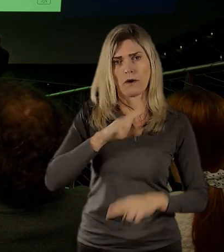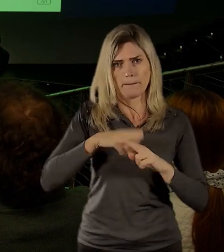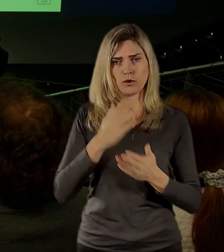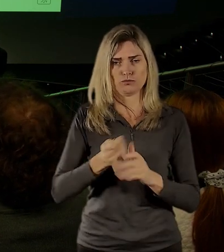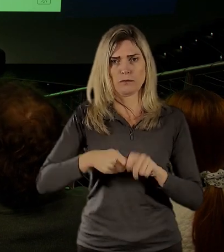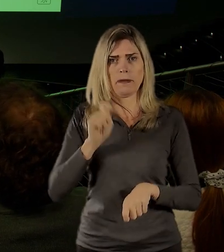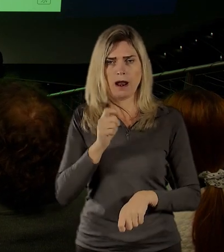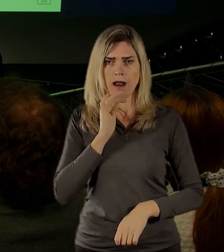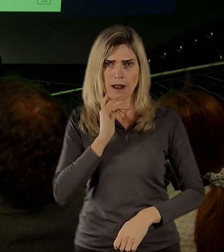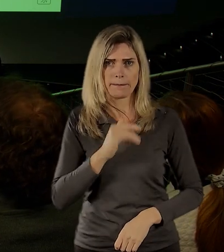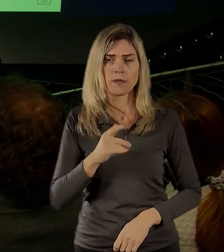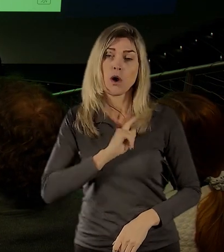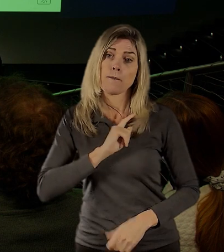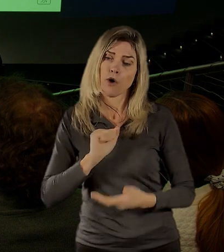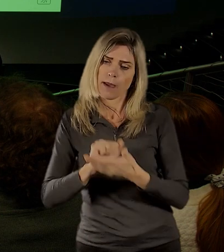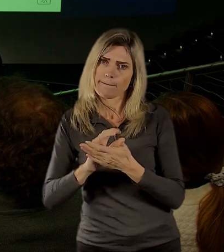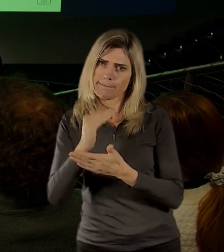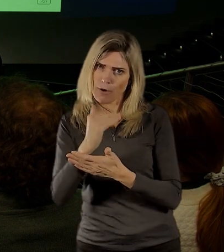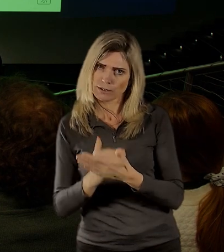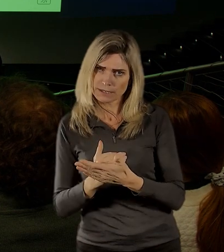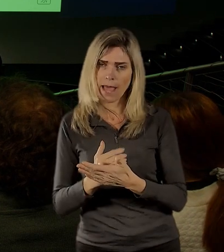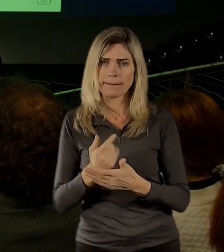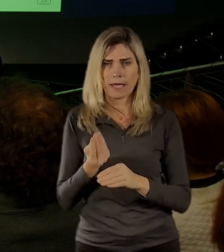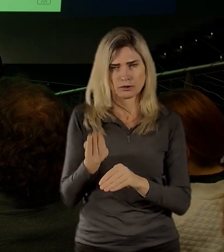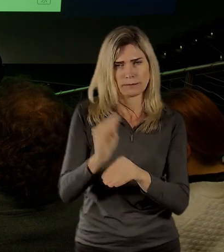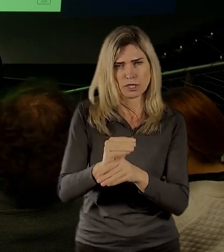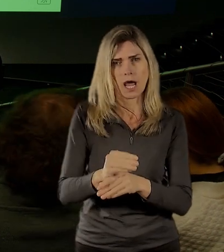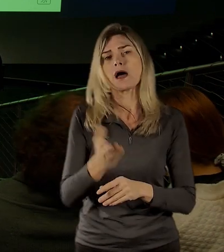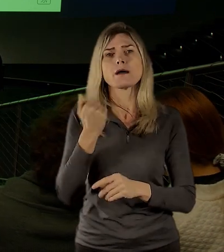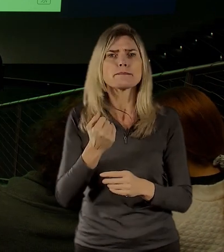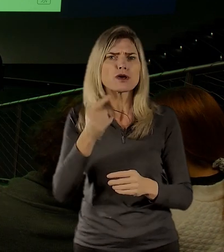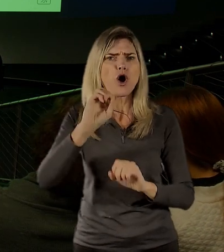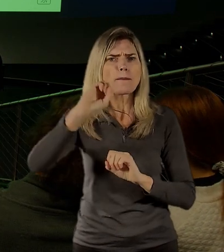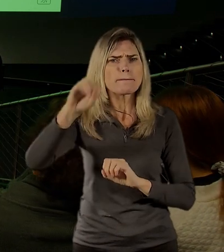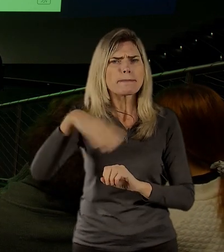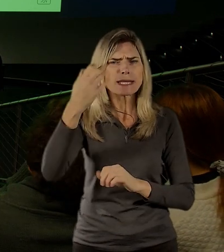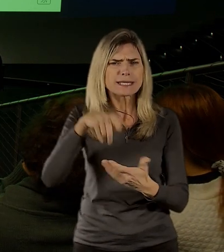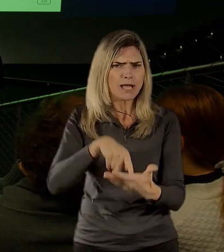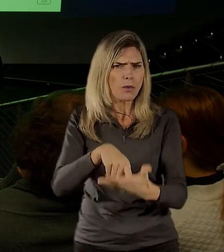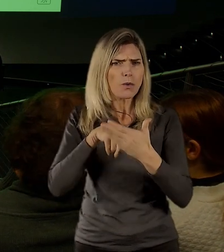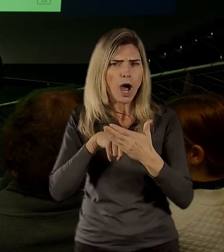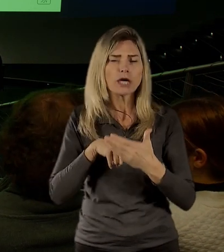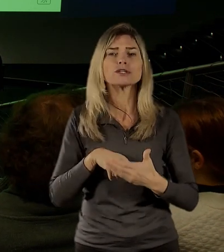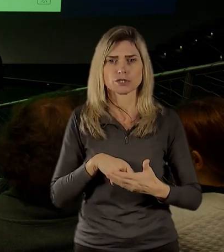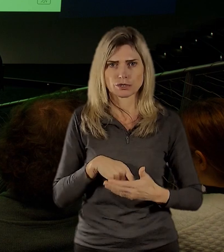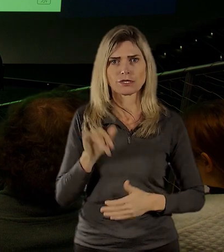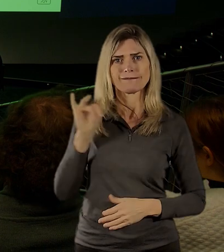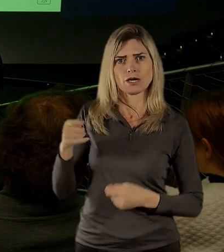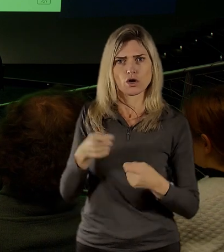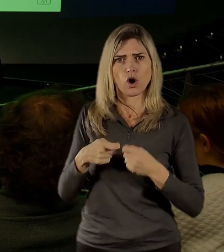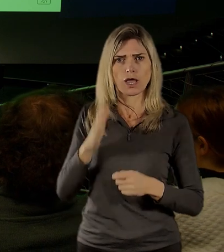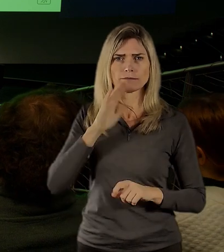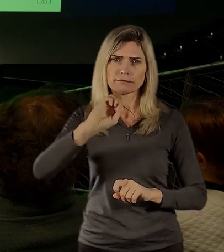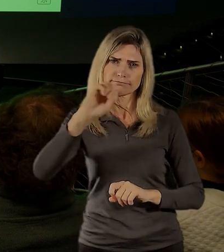pár poznámek, jenom, aby jsme doplnili to, co jsme tady viděli. Poprosím tady kolegy, kam, že přepínají, tak jestli nám tam